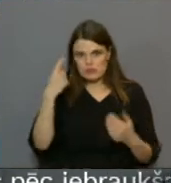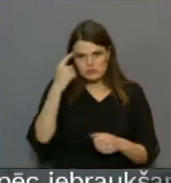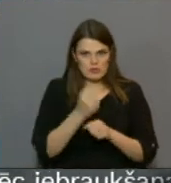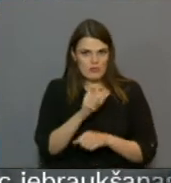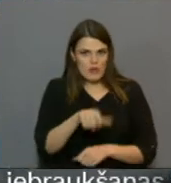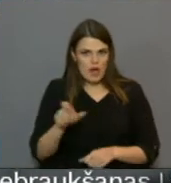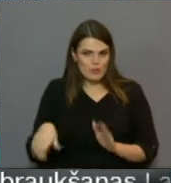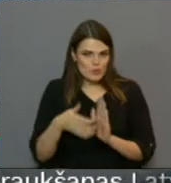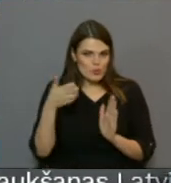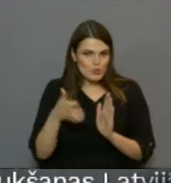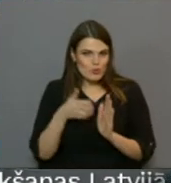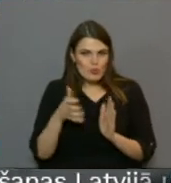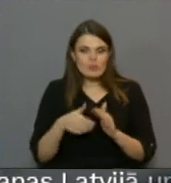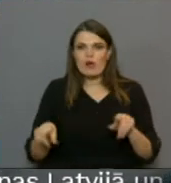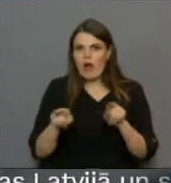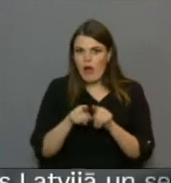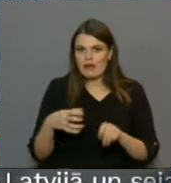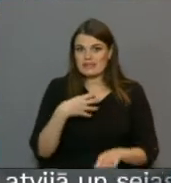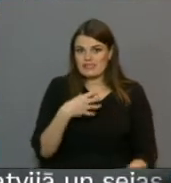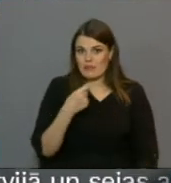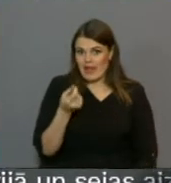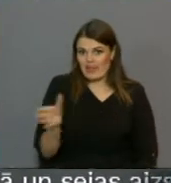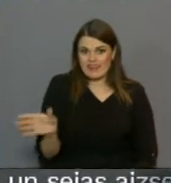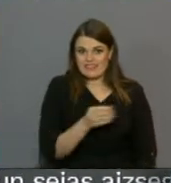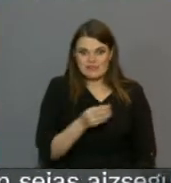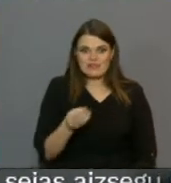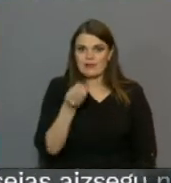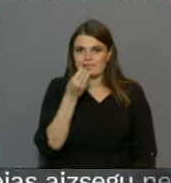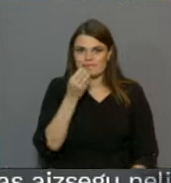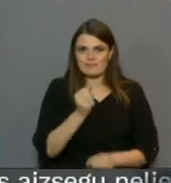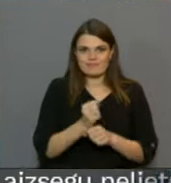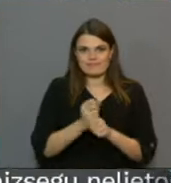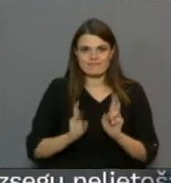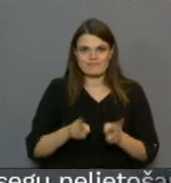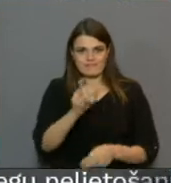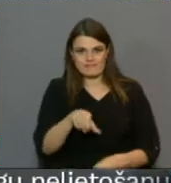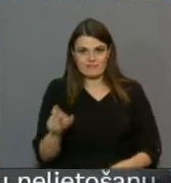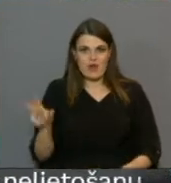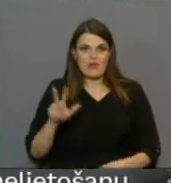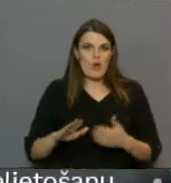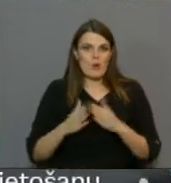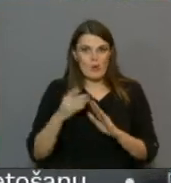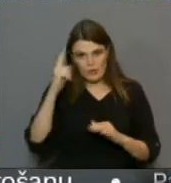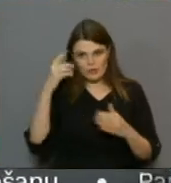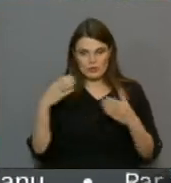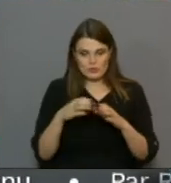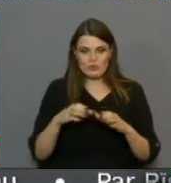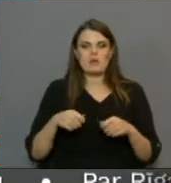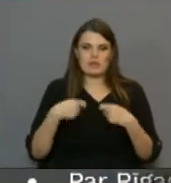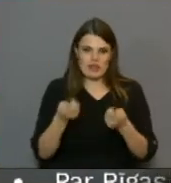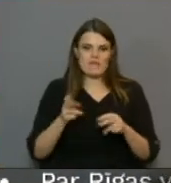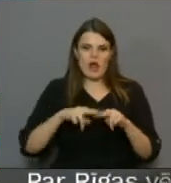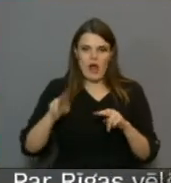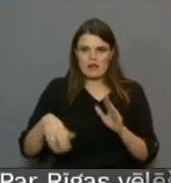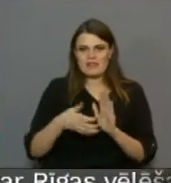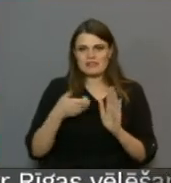trūkums iestādē. Kā arī saslimstot praktiski visiem ēdināšanas personālu darbiniekiem, Daugavpils pilsētas dome devusi atļauju